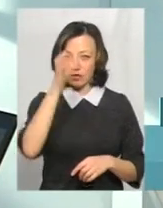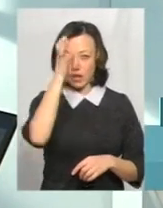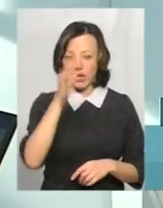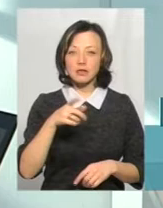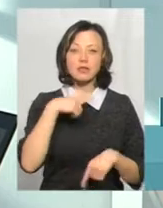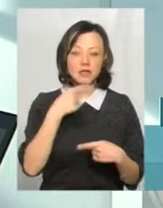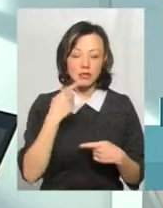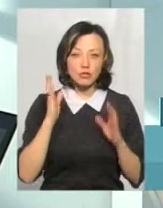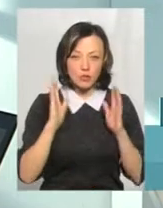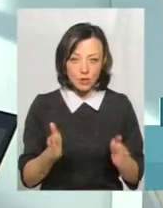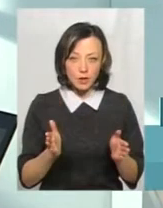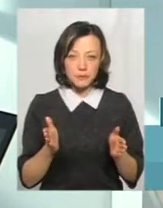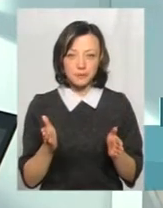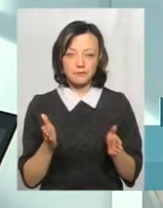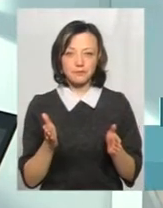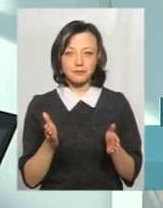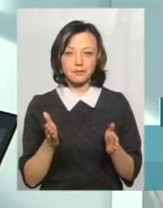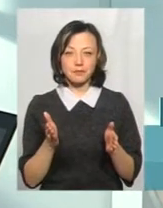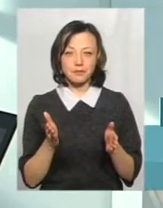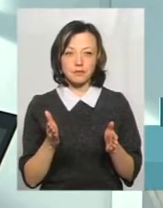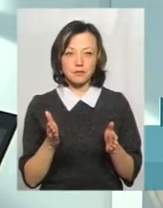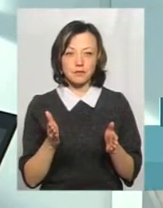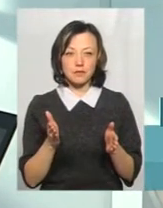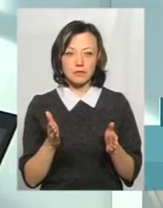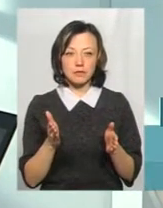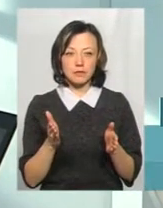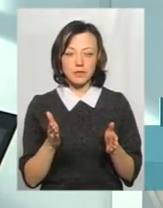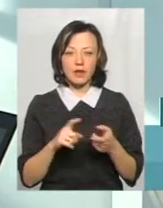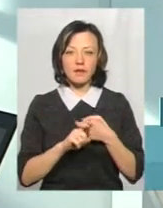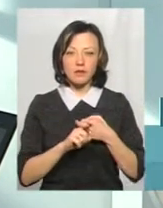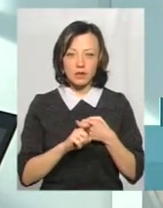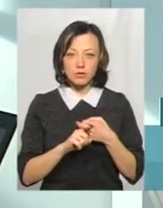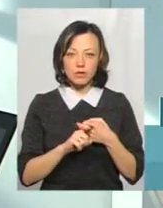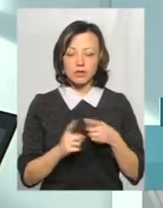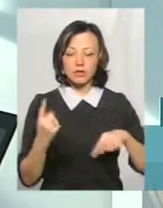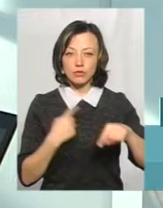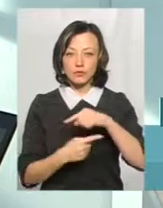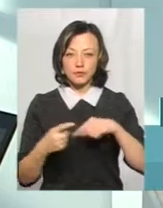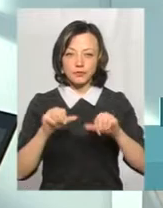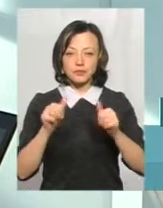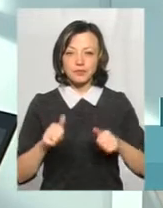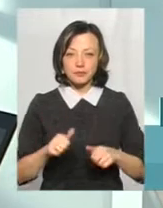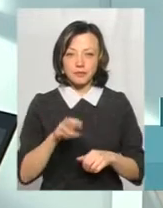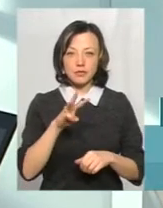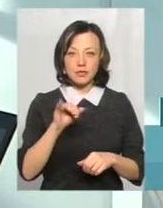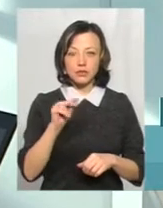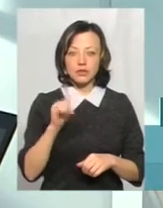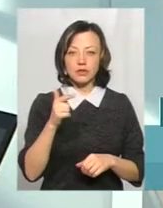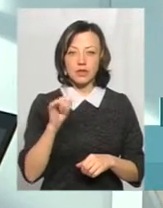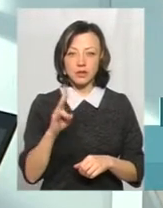спрогнозували, що буде в вірус в нас циркулювати Мічиган,